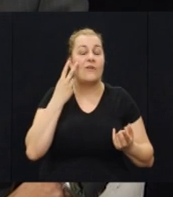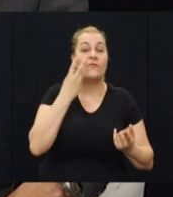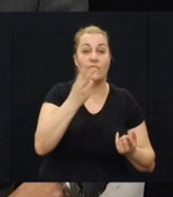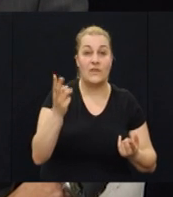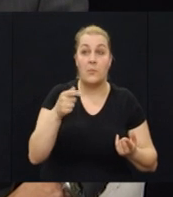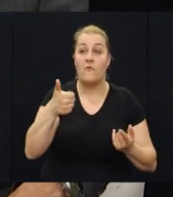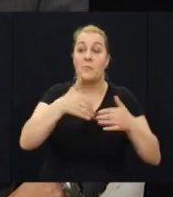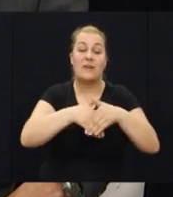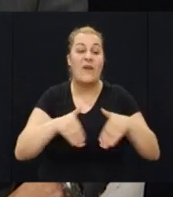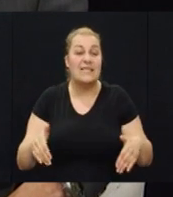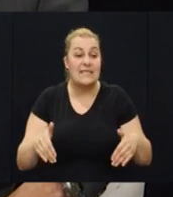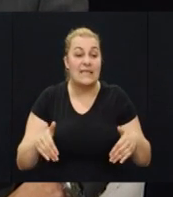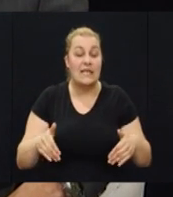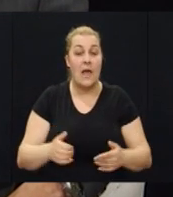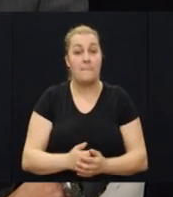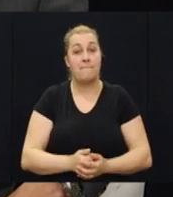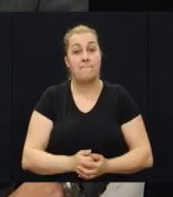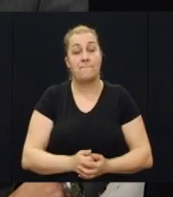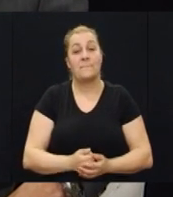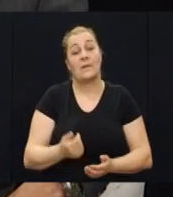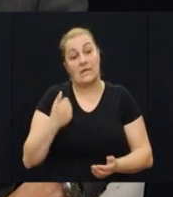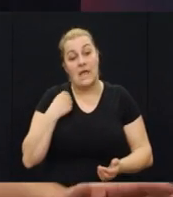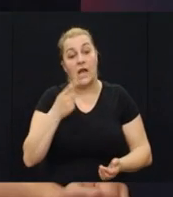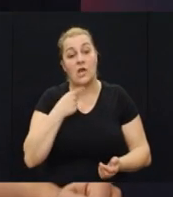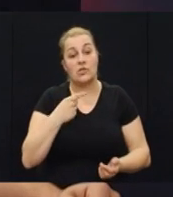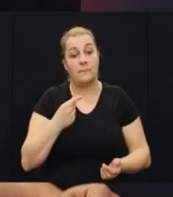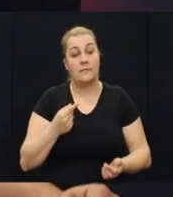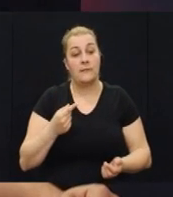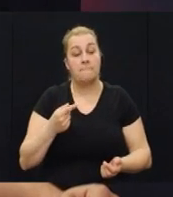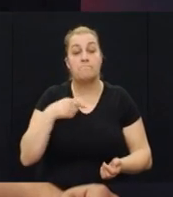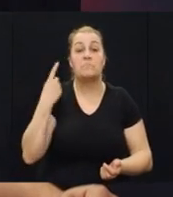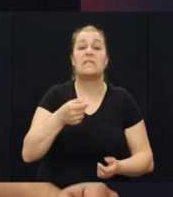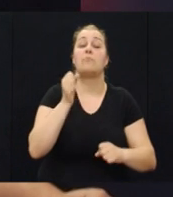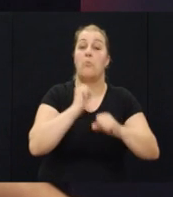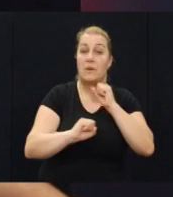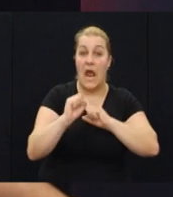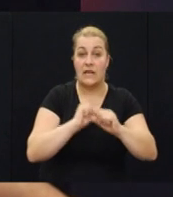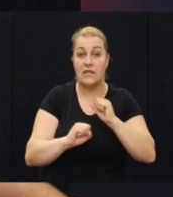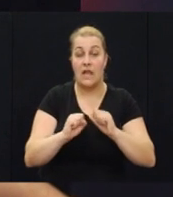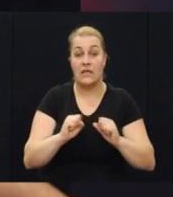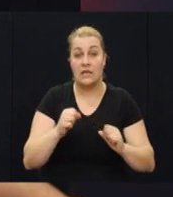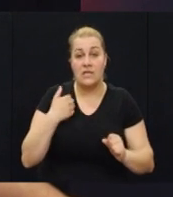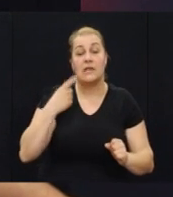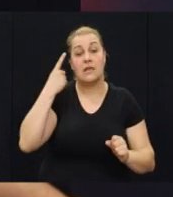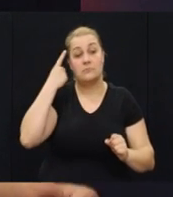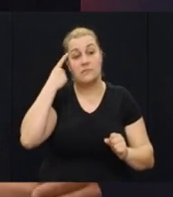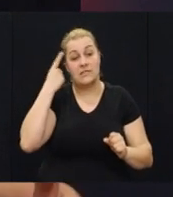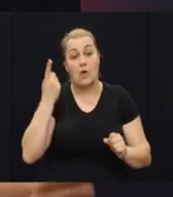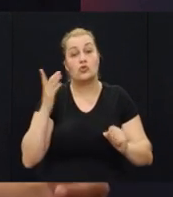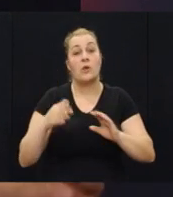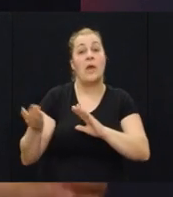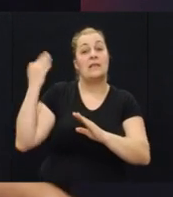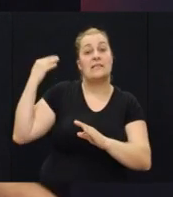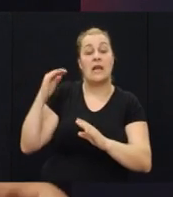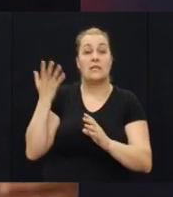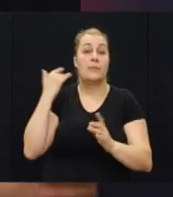vidim to prva crta nisi na prvoj crti ma da kažem ja mi smo branitelji ali znao sam reći imali šta i za